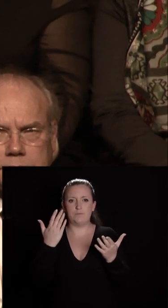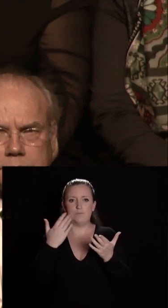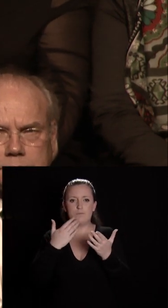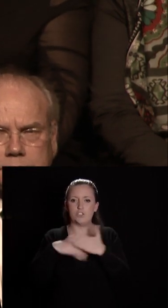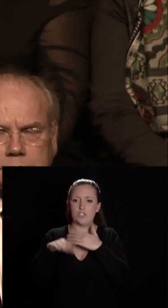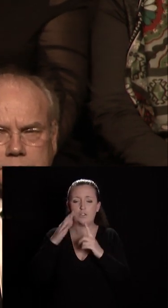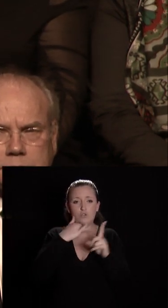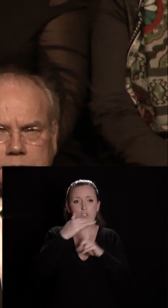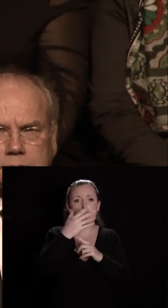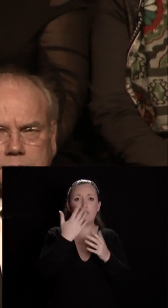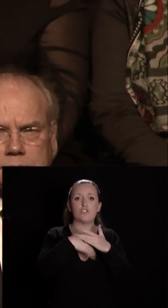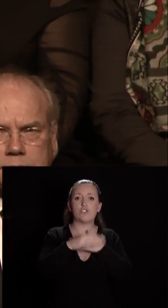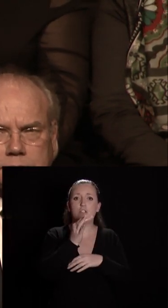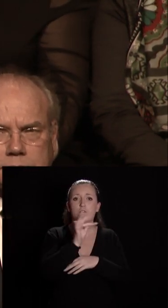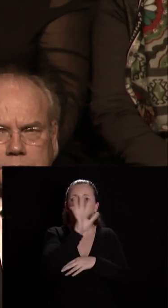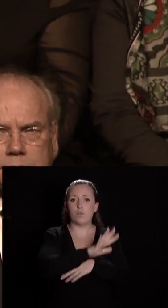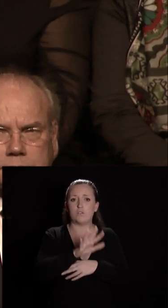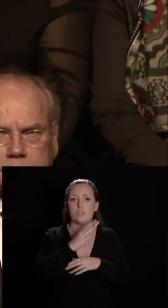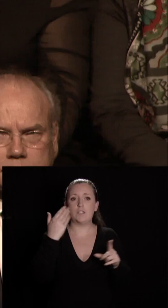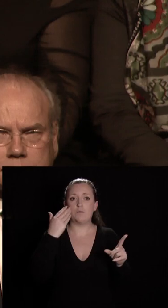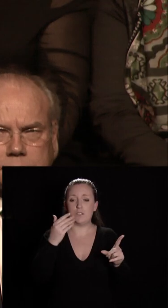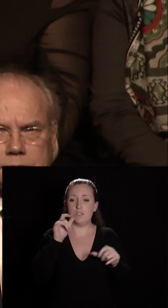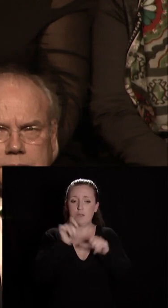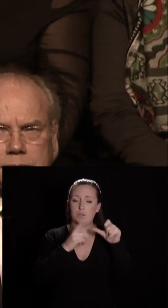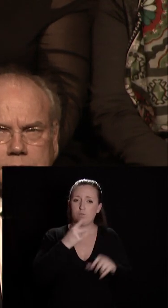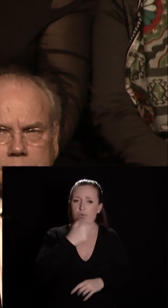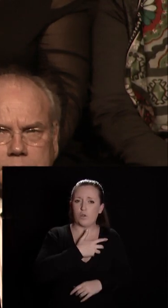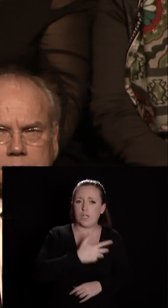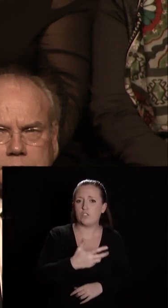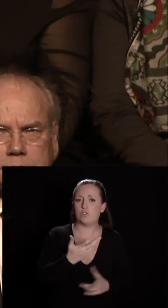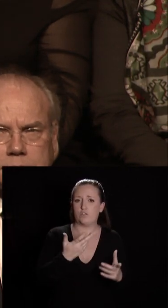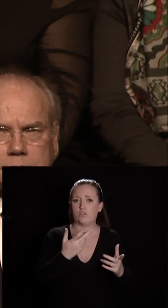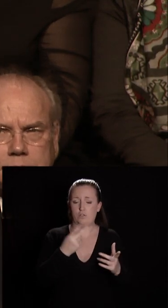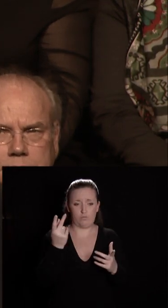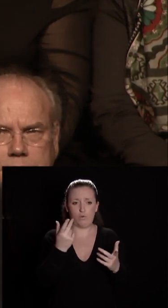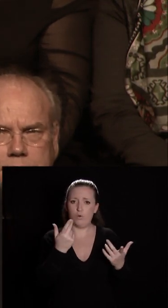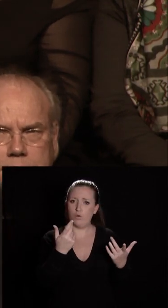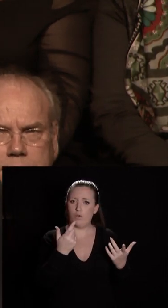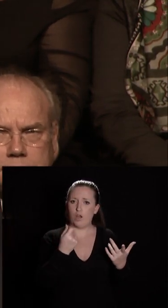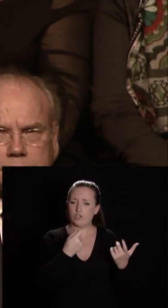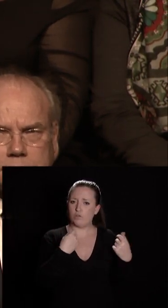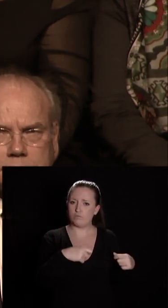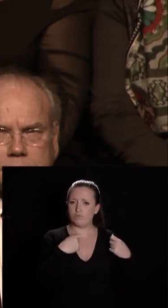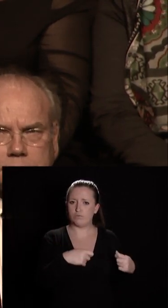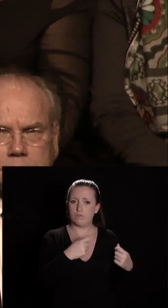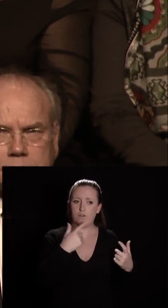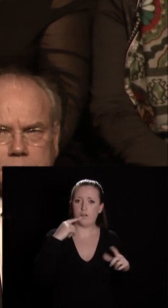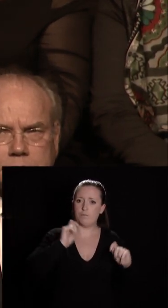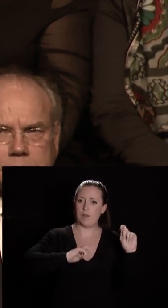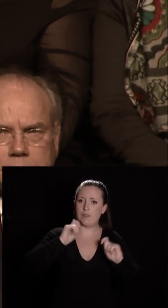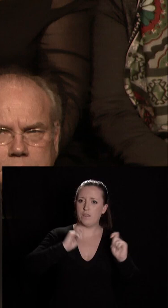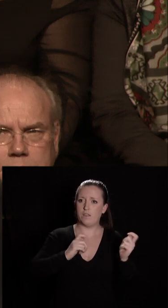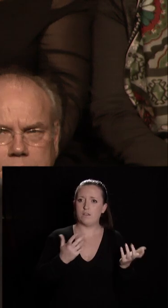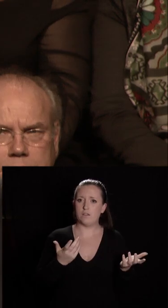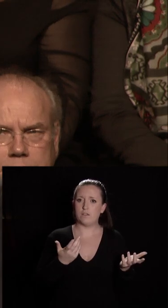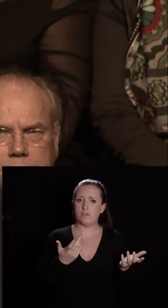lorsque les plus riches les plus aisés les très riches se plaignent et protestent c